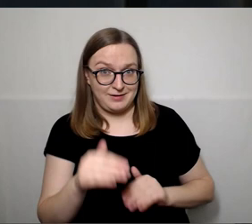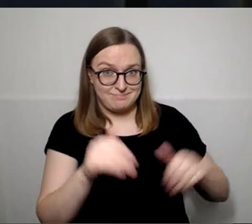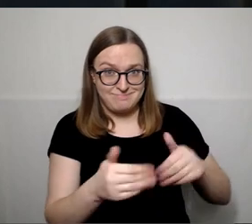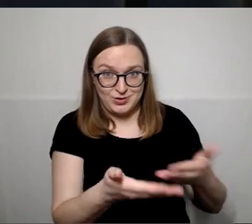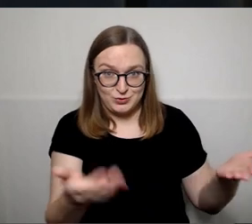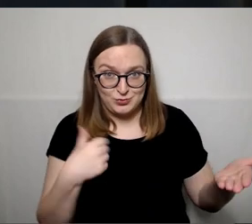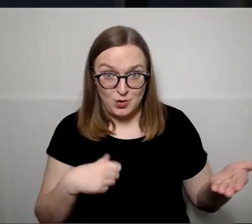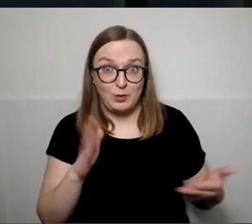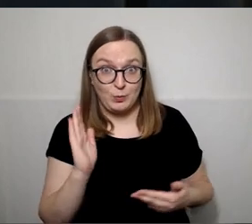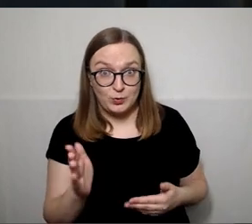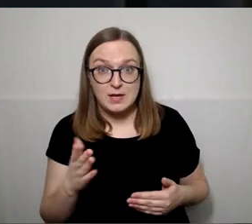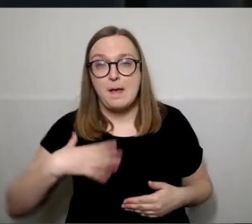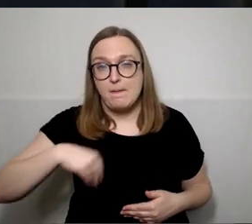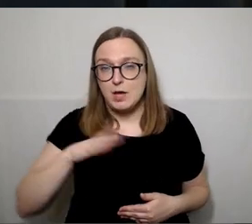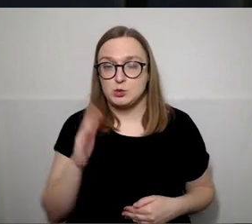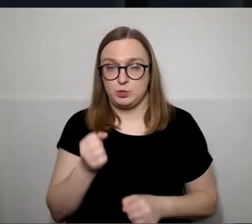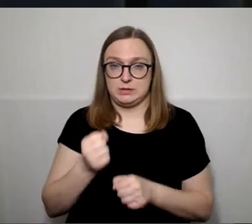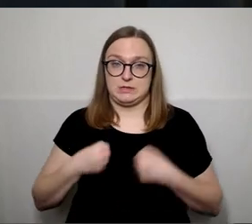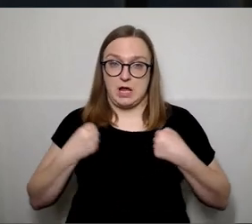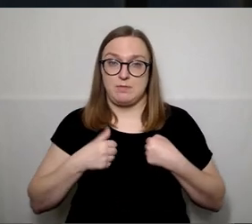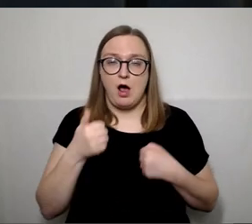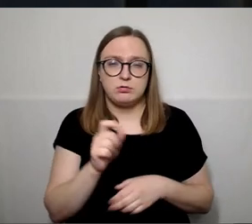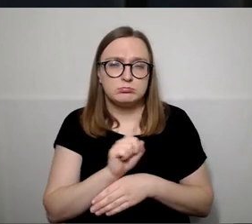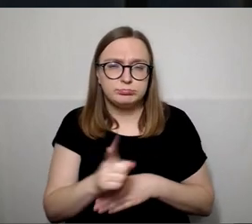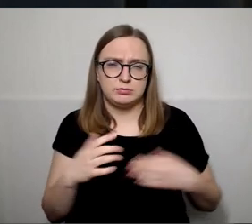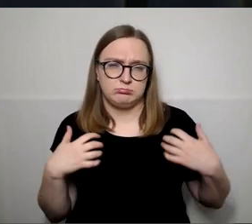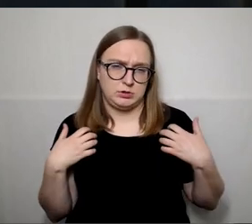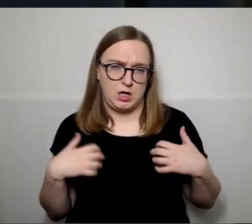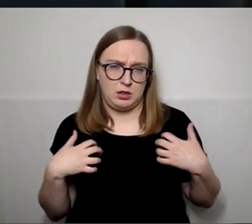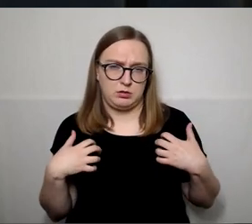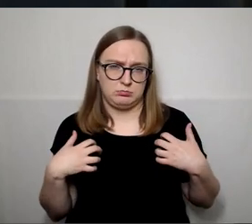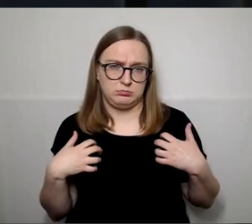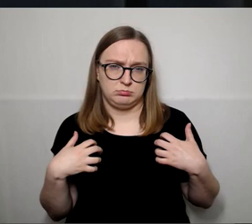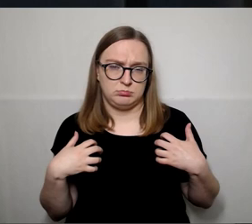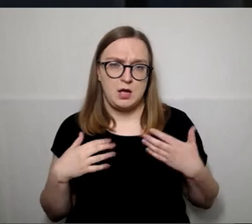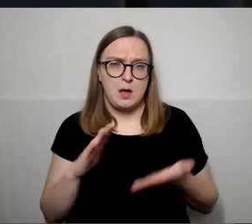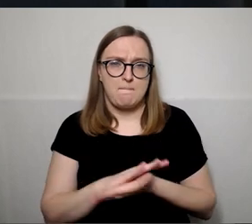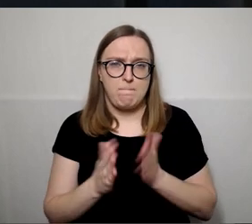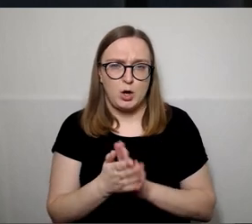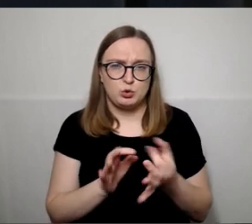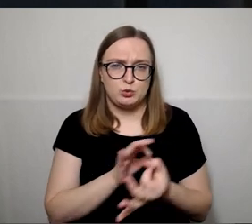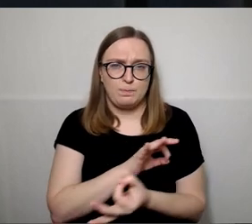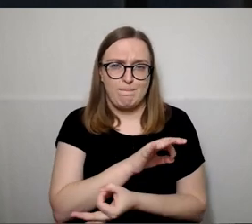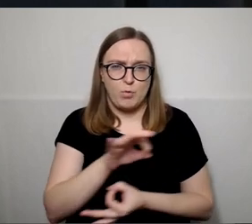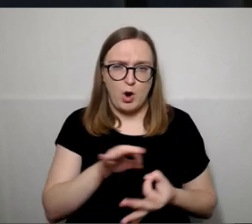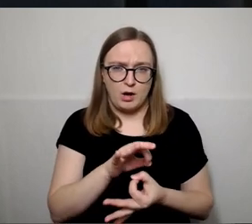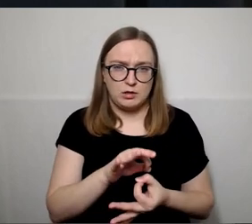tai mes irgi sieksime, kad kuos kubiau būtų ruošiami projektai dėl